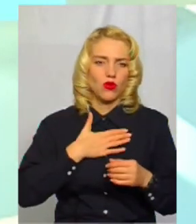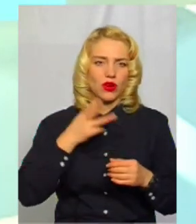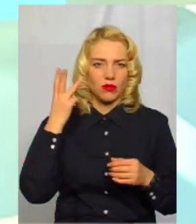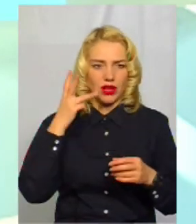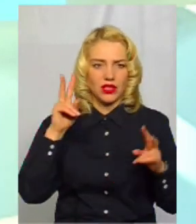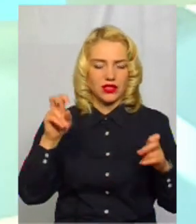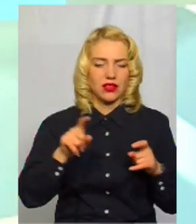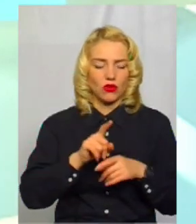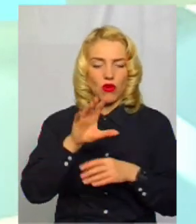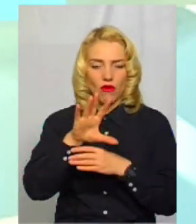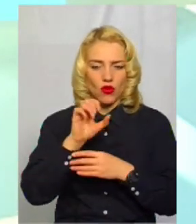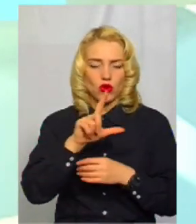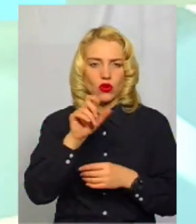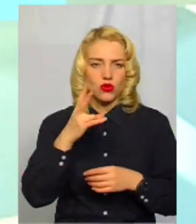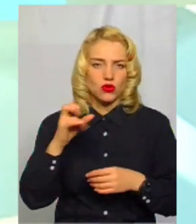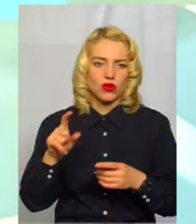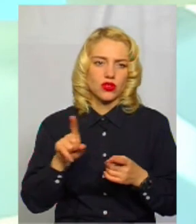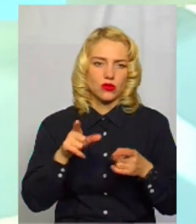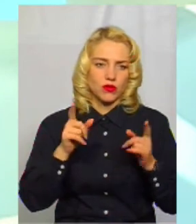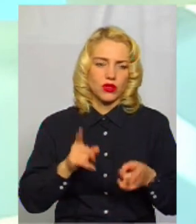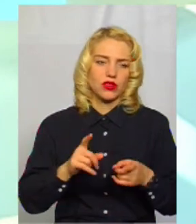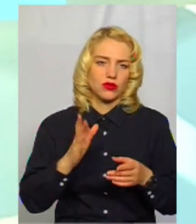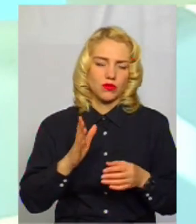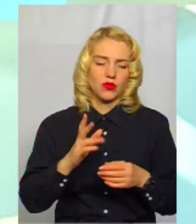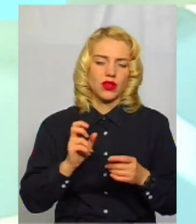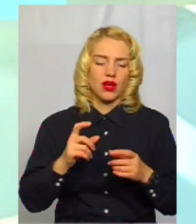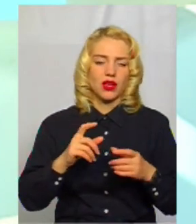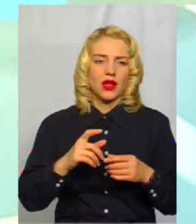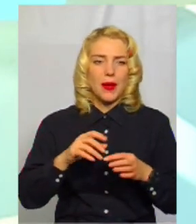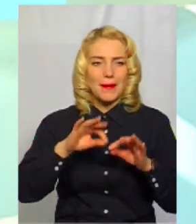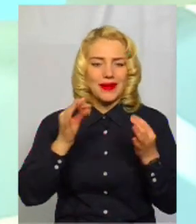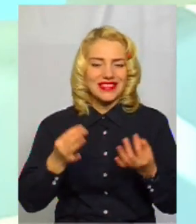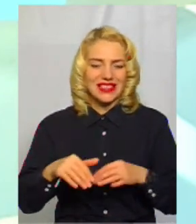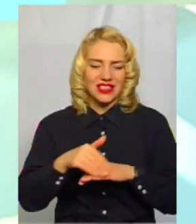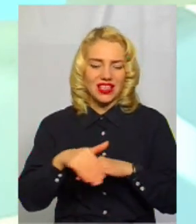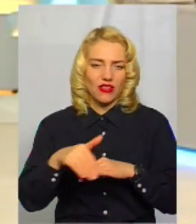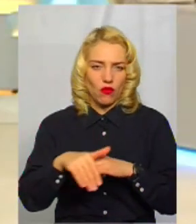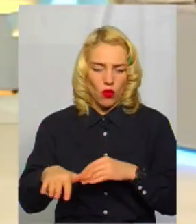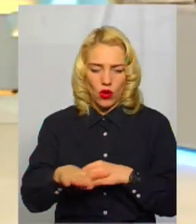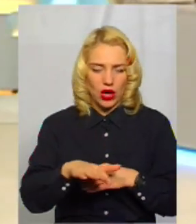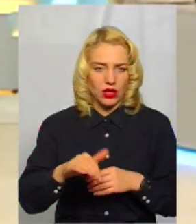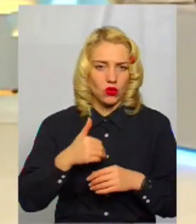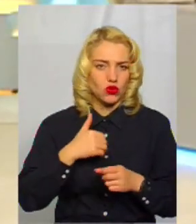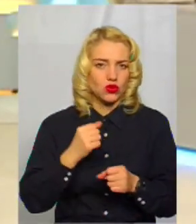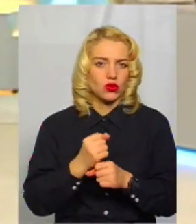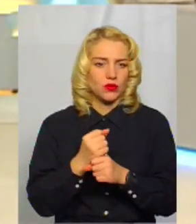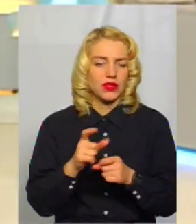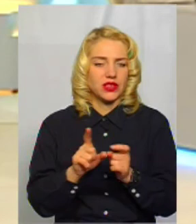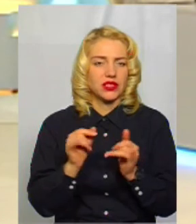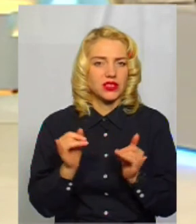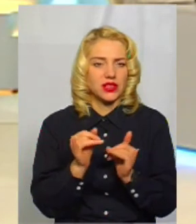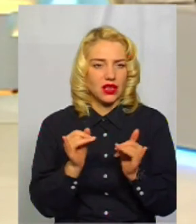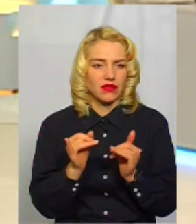таку, ну, дійсно, що буде візитною карточкою нашого міста, мистецький дворик, мої колеги хотять зробити такий цікавий,